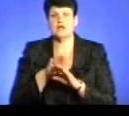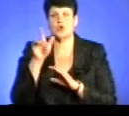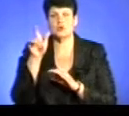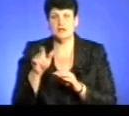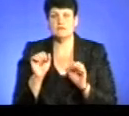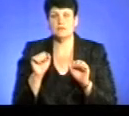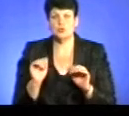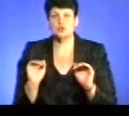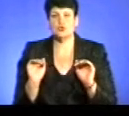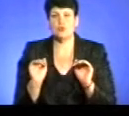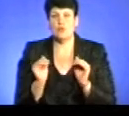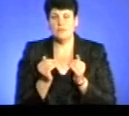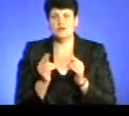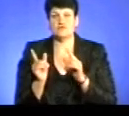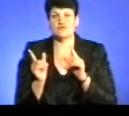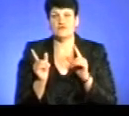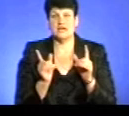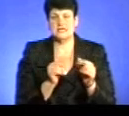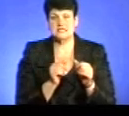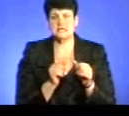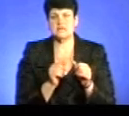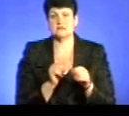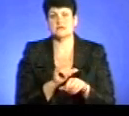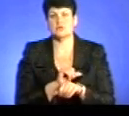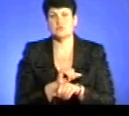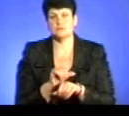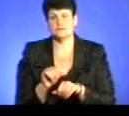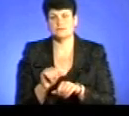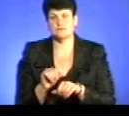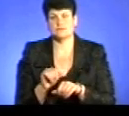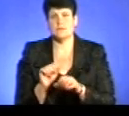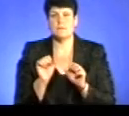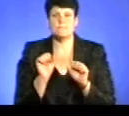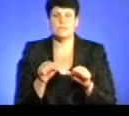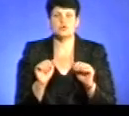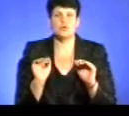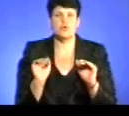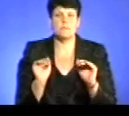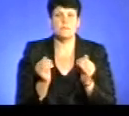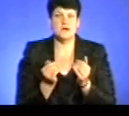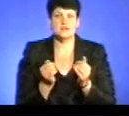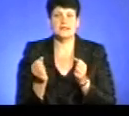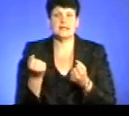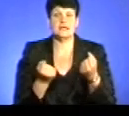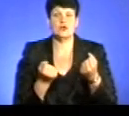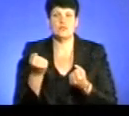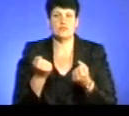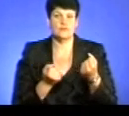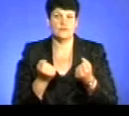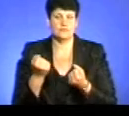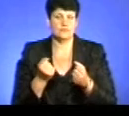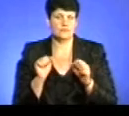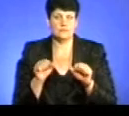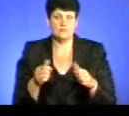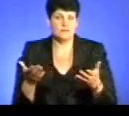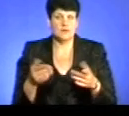обмежити боржника у праві виїзду за межі України, може обмежити у праві керування транспортним засобом, також